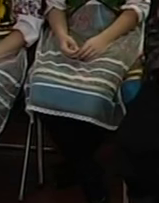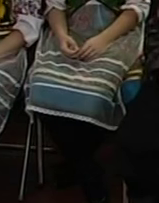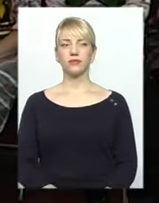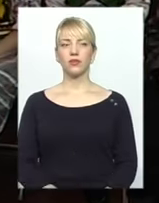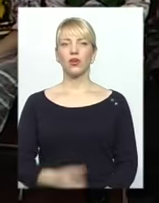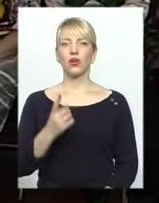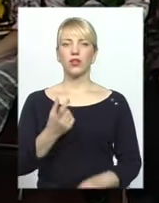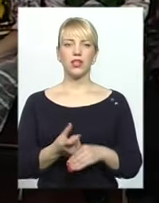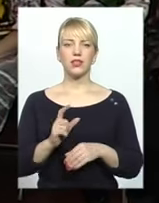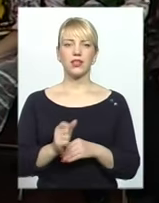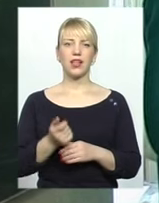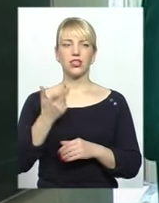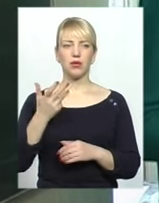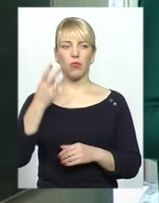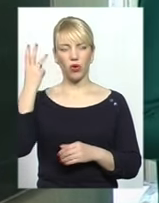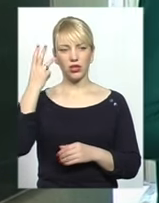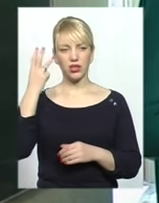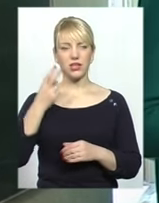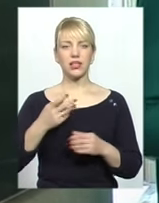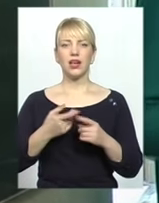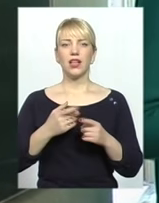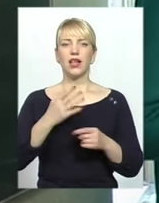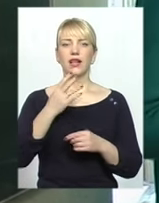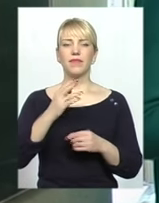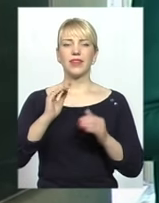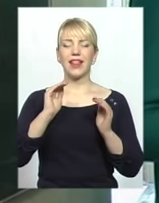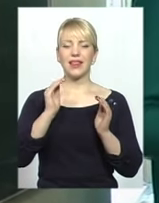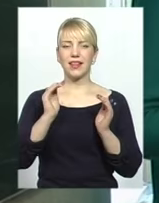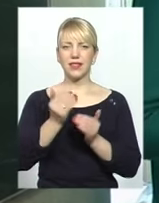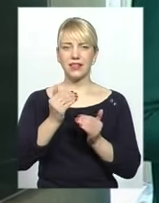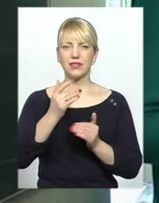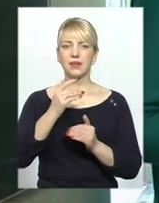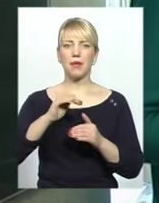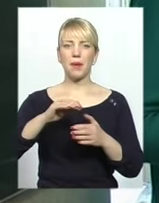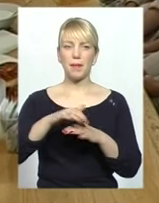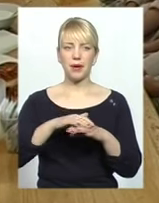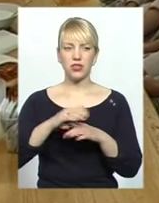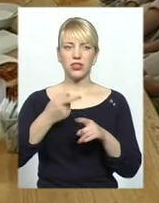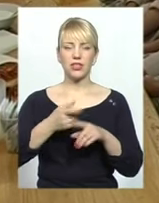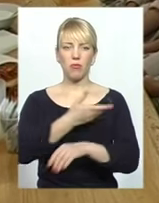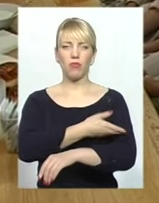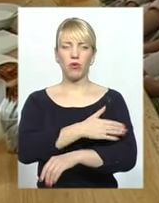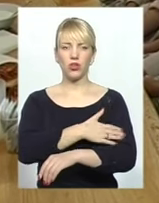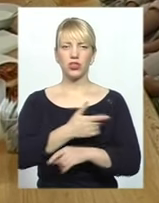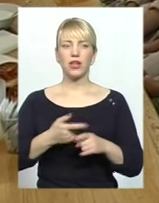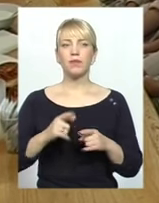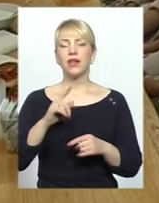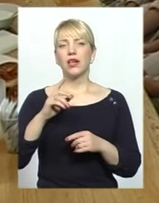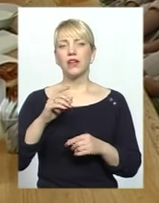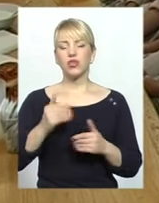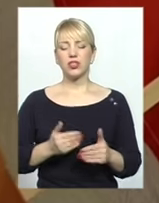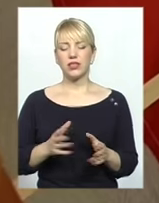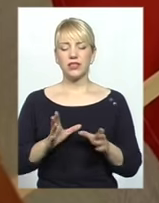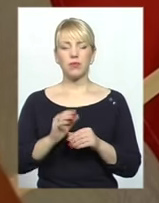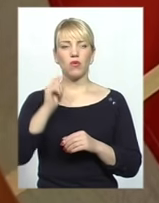Одна з найчисельніших подільських нацопщин – Польська. Це понад 50 тисяч спілчан. Кажуть, у співжитті з українцями нині